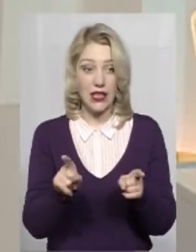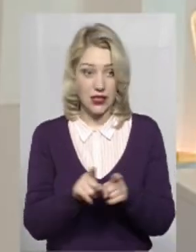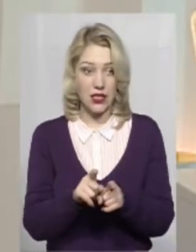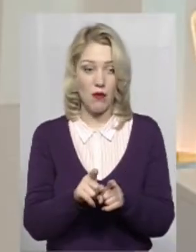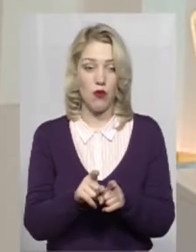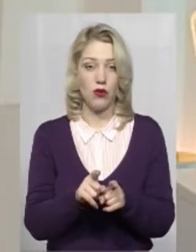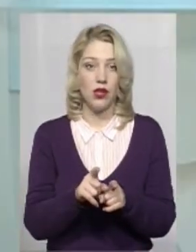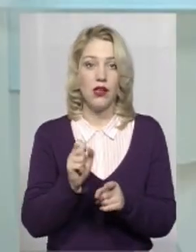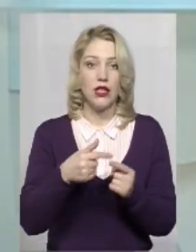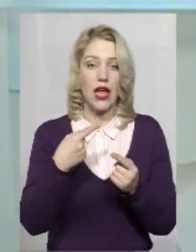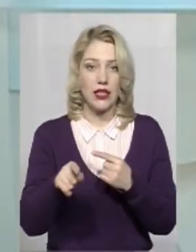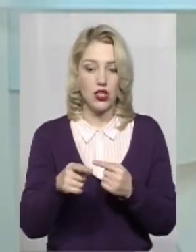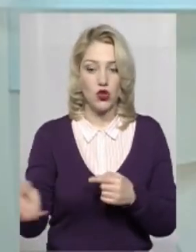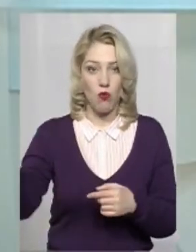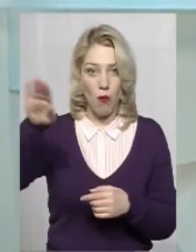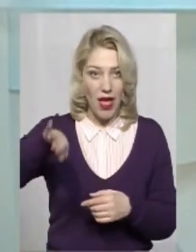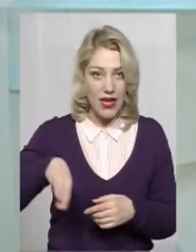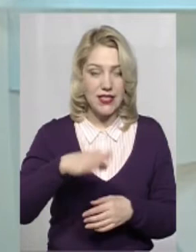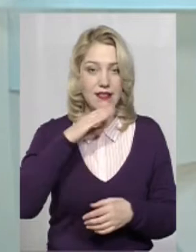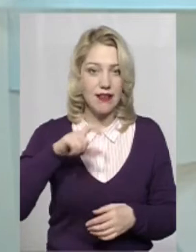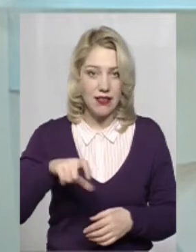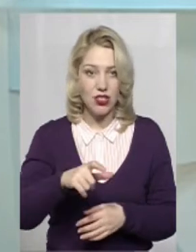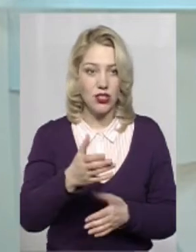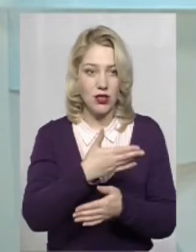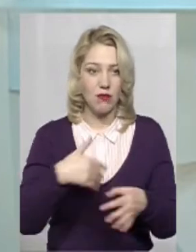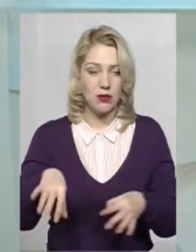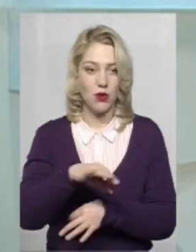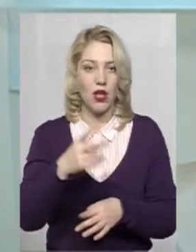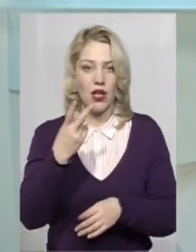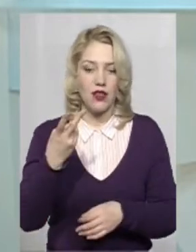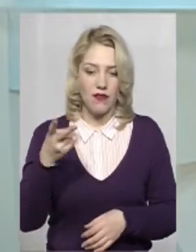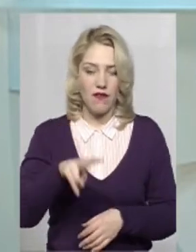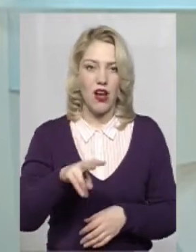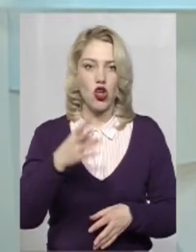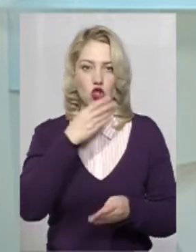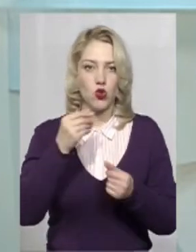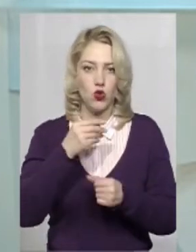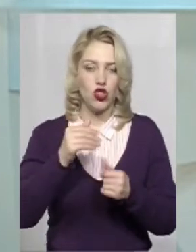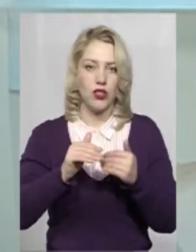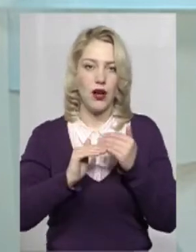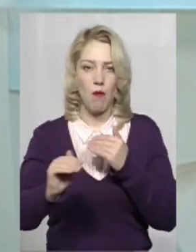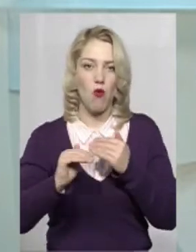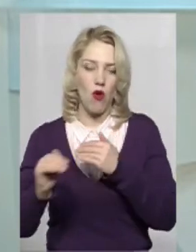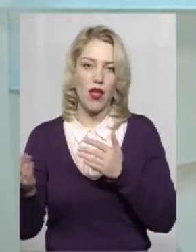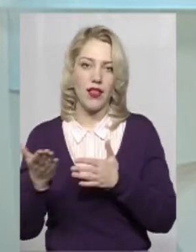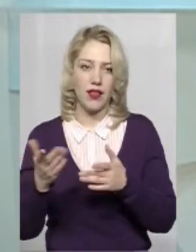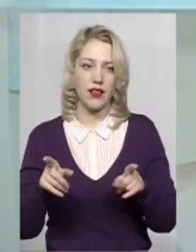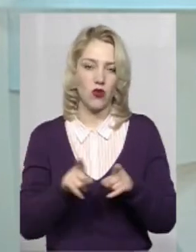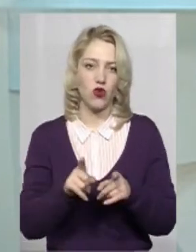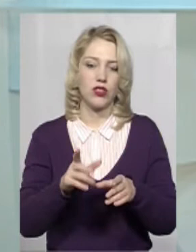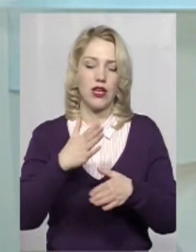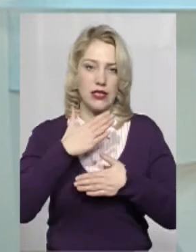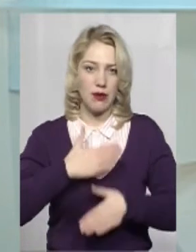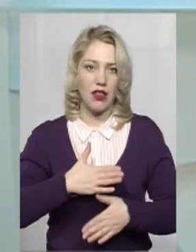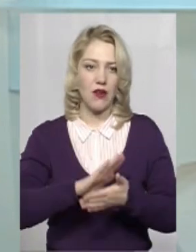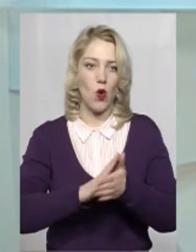на іншому березі річки ми спроєктували два штучних поля, які сподіваємося також при сприятливих